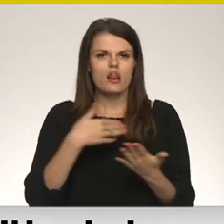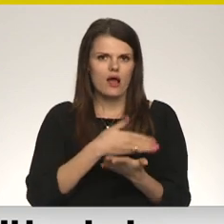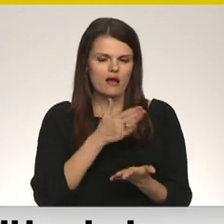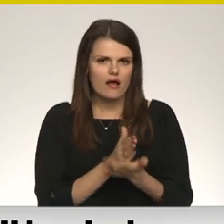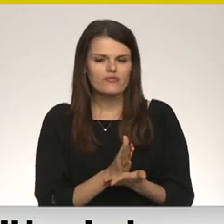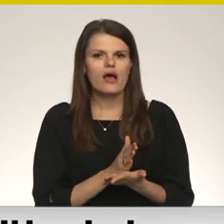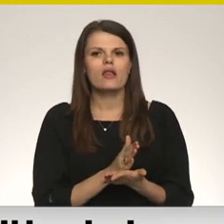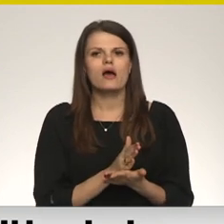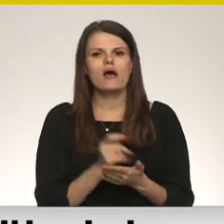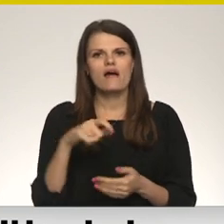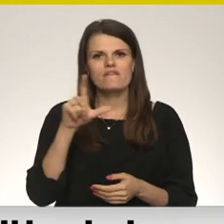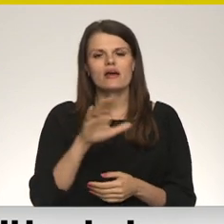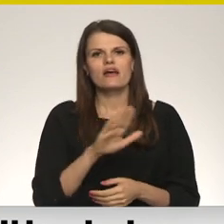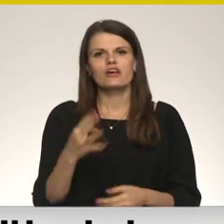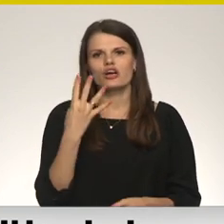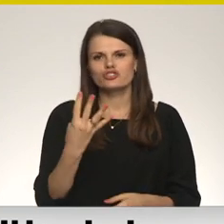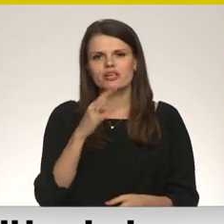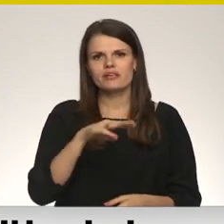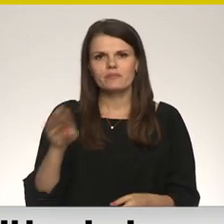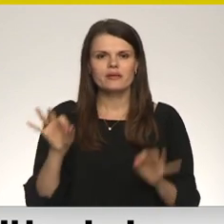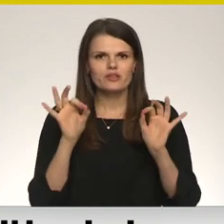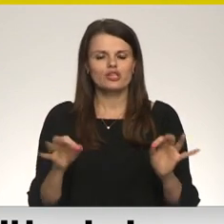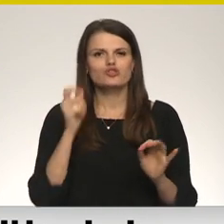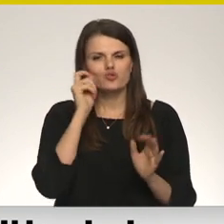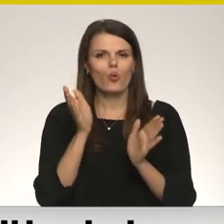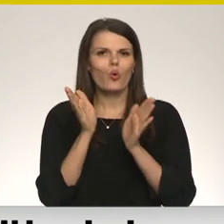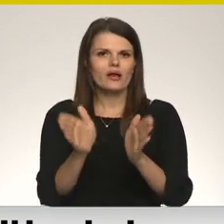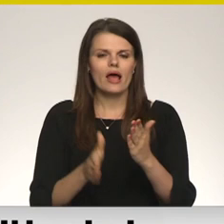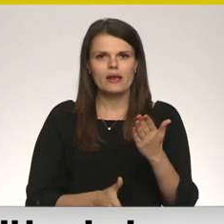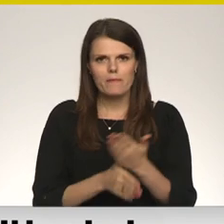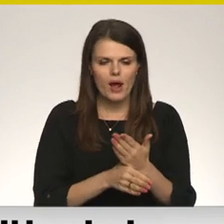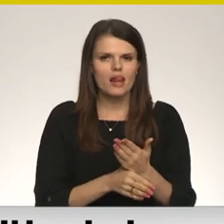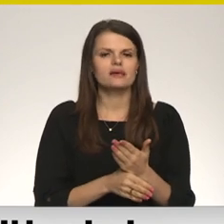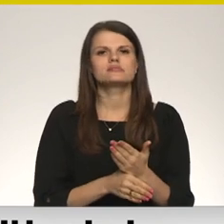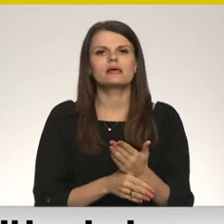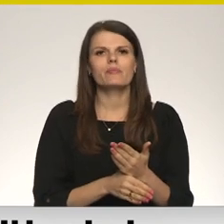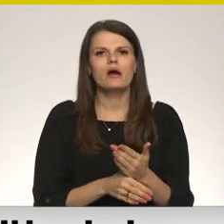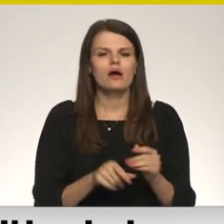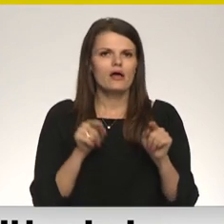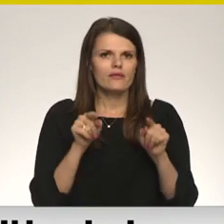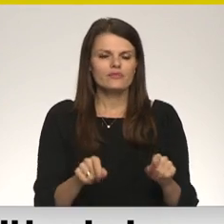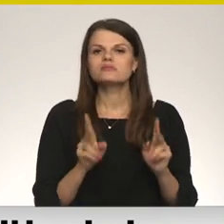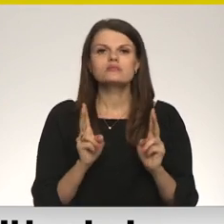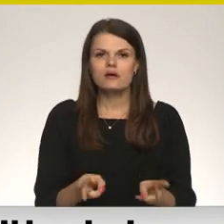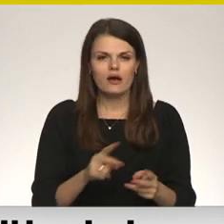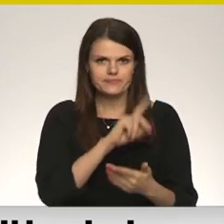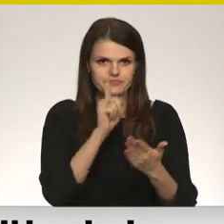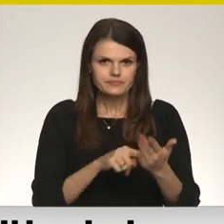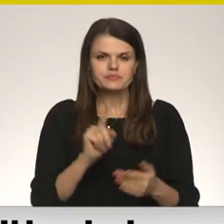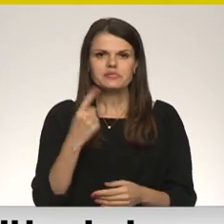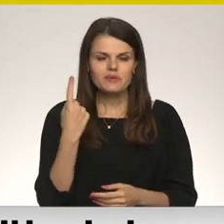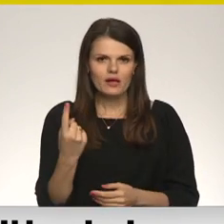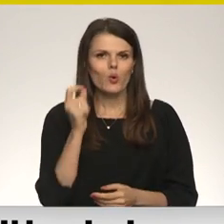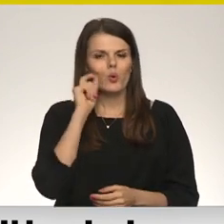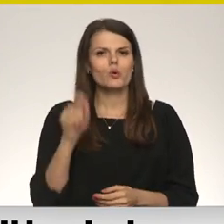vairāk kā 4 miljoni tieši Ukrainai palīdzība. Tā kā tas notiek? Tātad pirmām